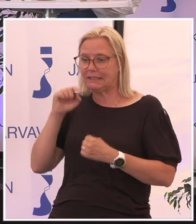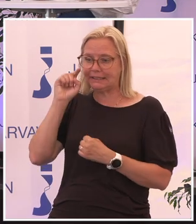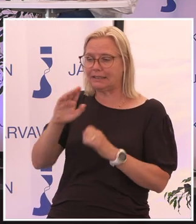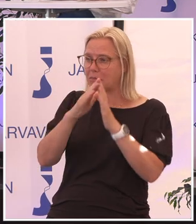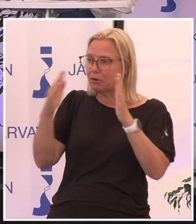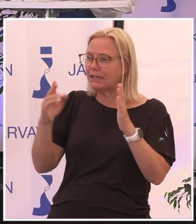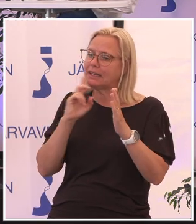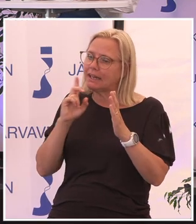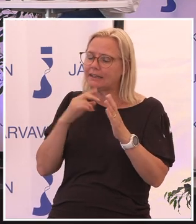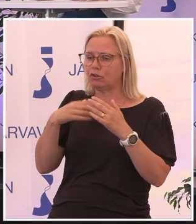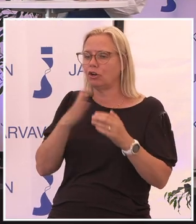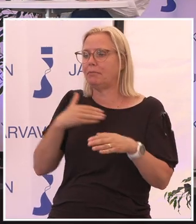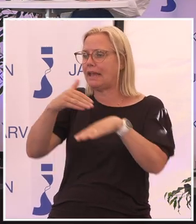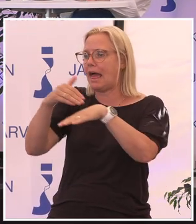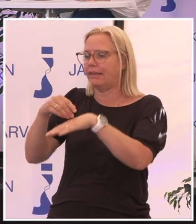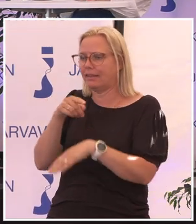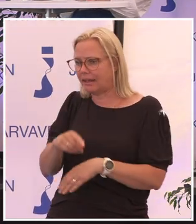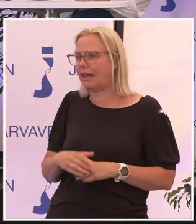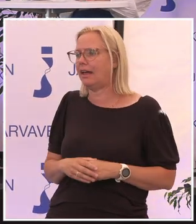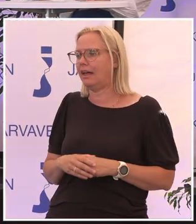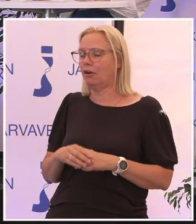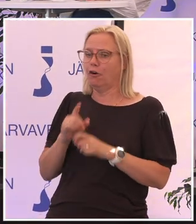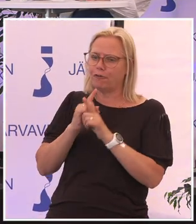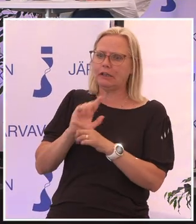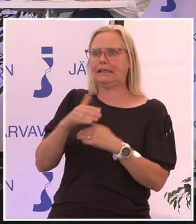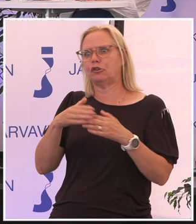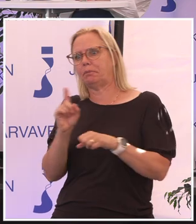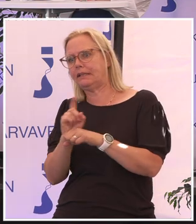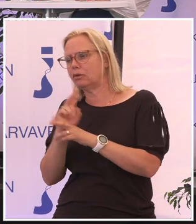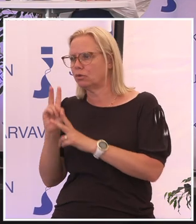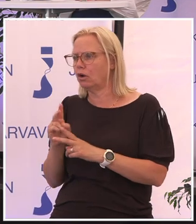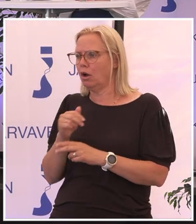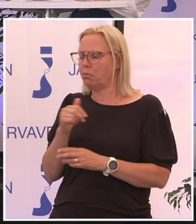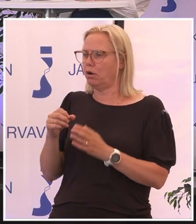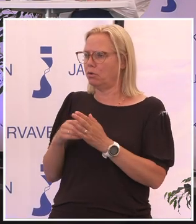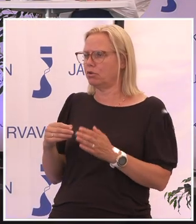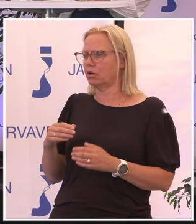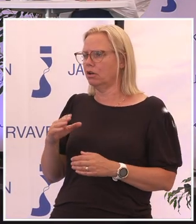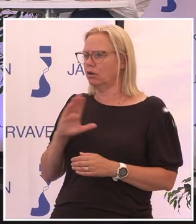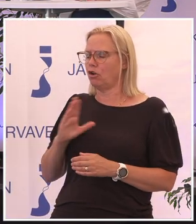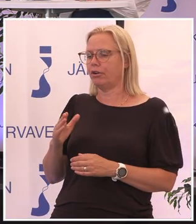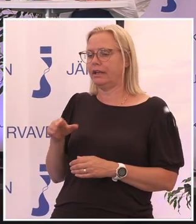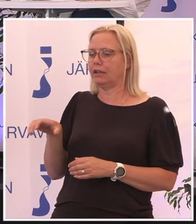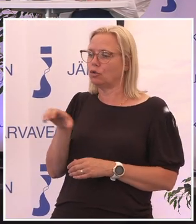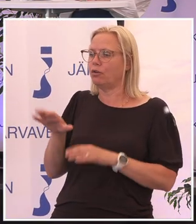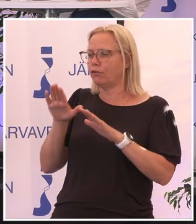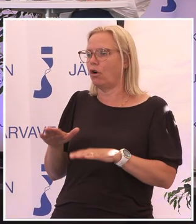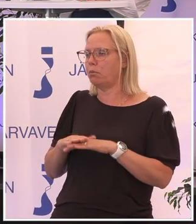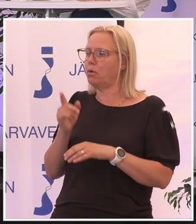och göra mina grejer. Både öppettider eller bara för att jag har någon surf på min telefon.